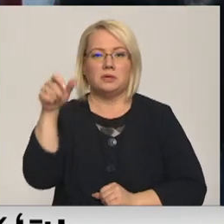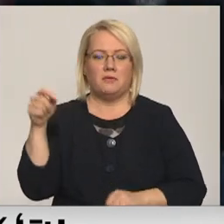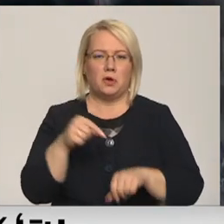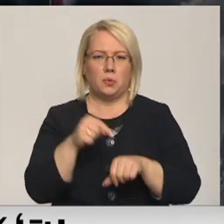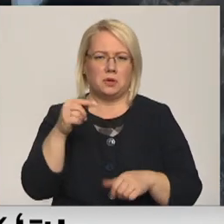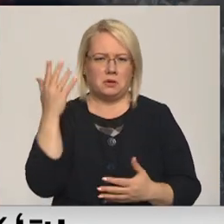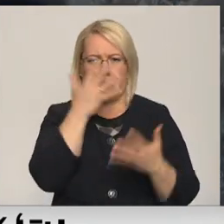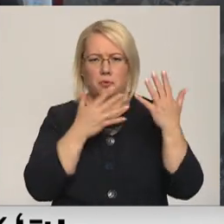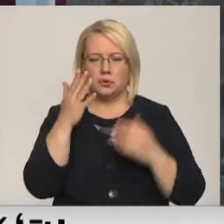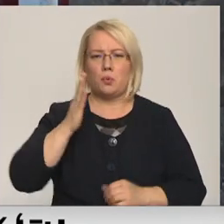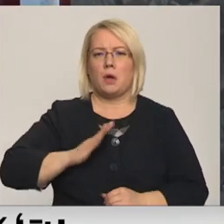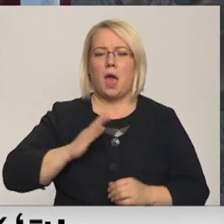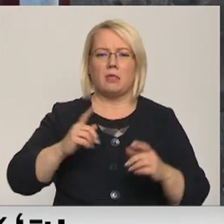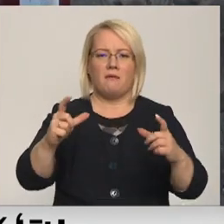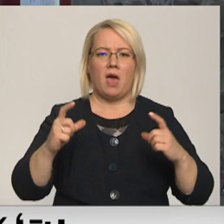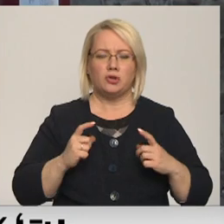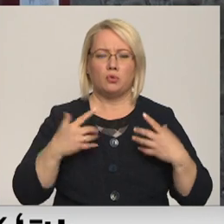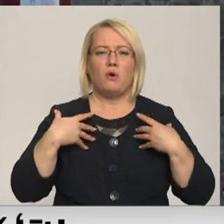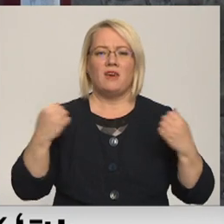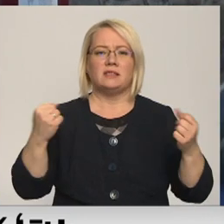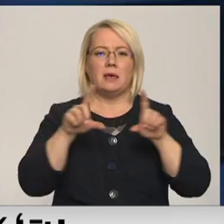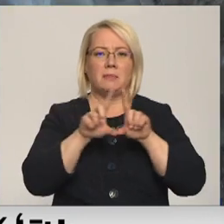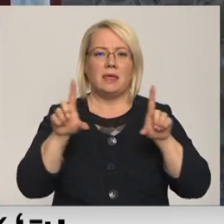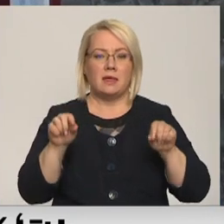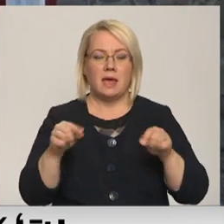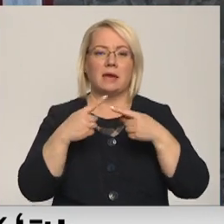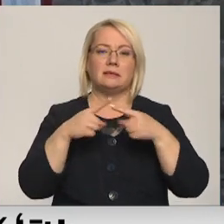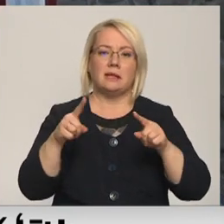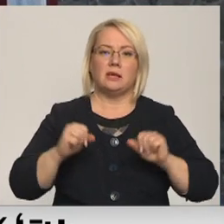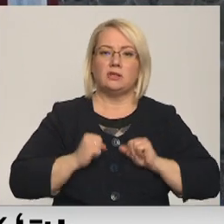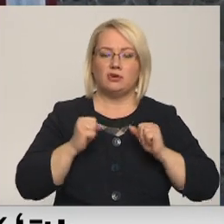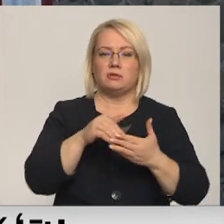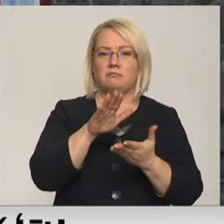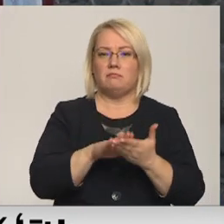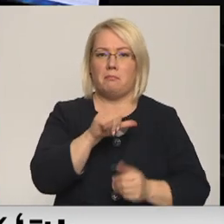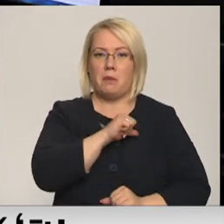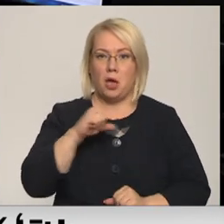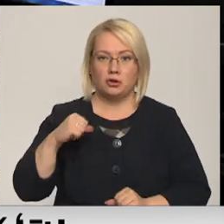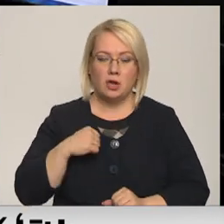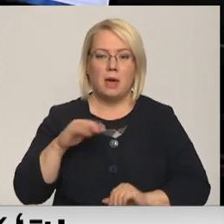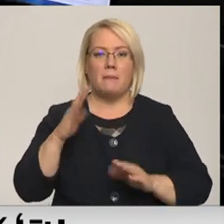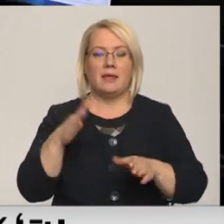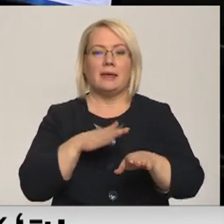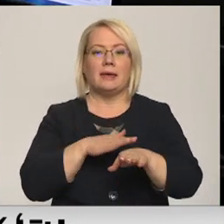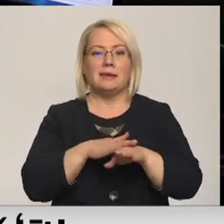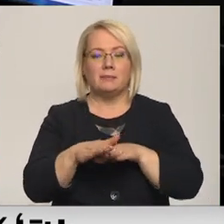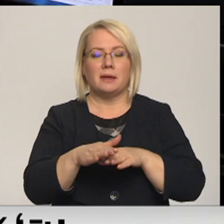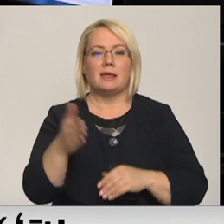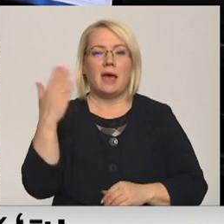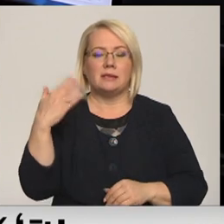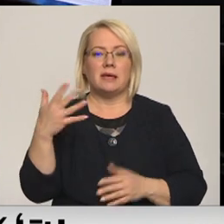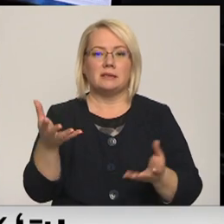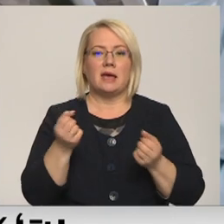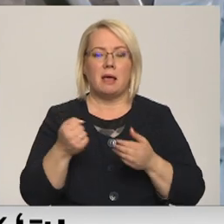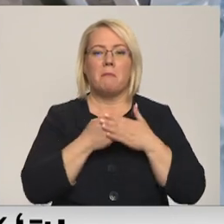sapmosuši un gaidot vēstos no veselības dienas cita cenšas pierakstīties paši. Tomēr izpildīt aicinājumu saņem balstu